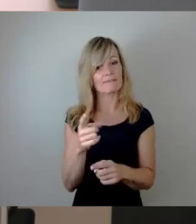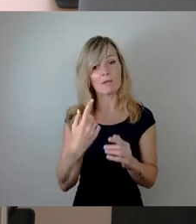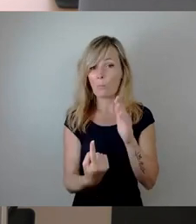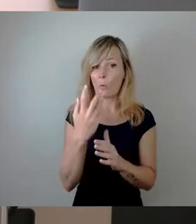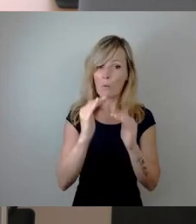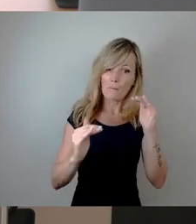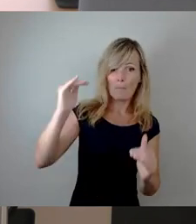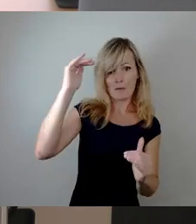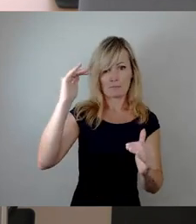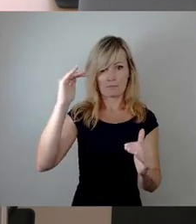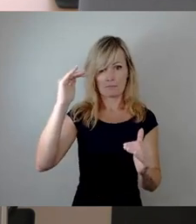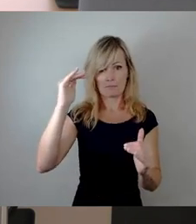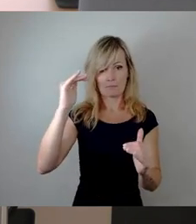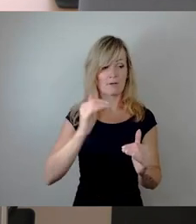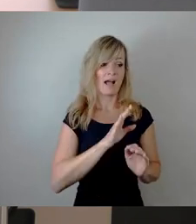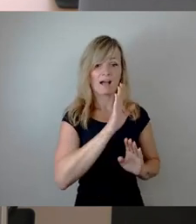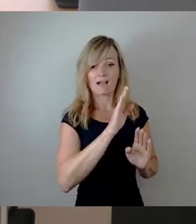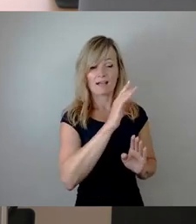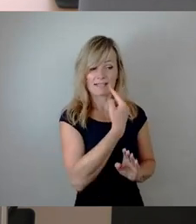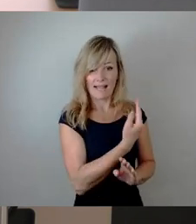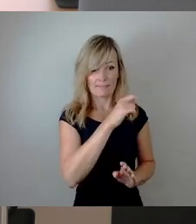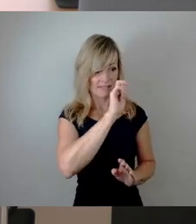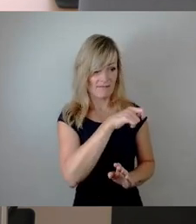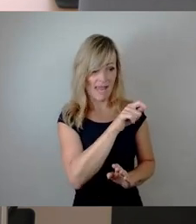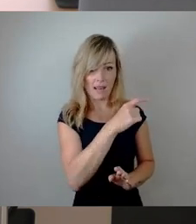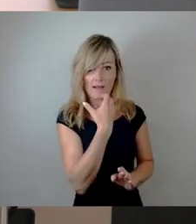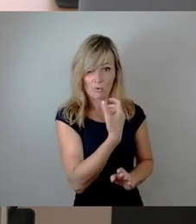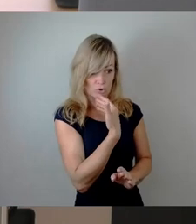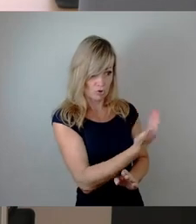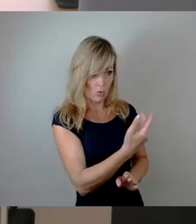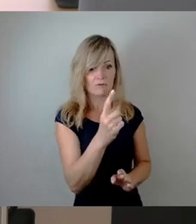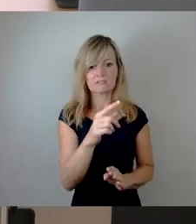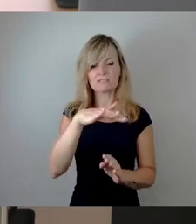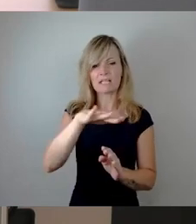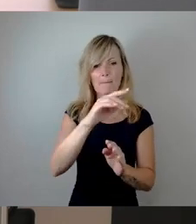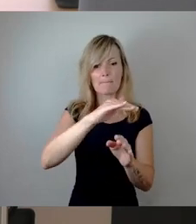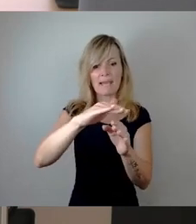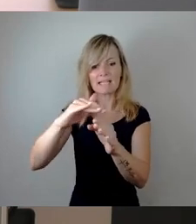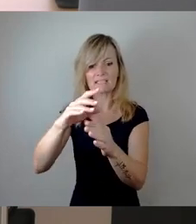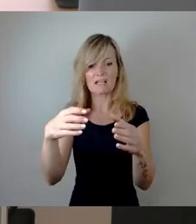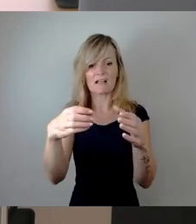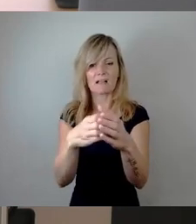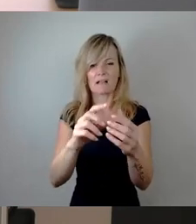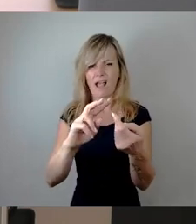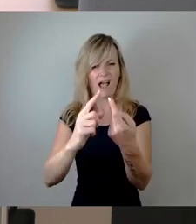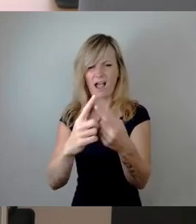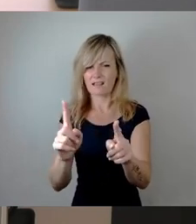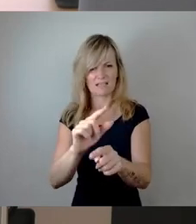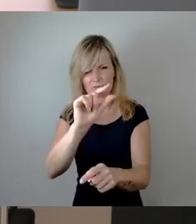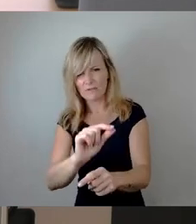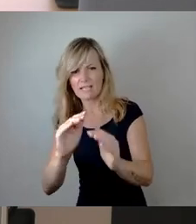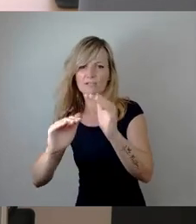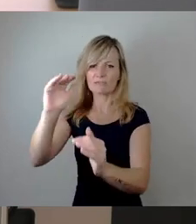Abweichung vom Wählervotum geben. Und genau das bildet unser Vorschlag hier ab. Wir bitten Sie,